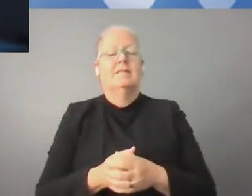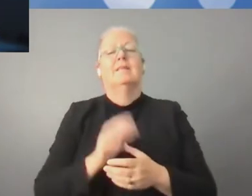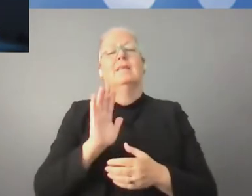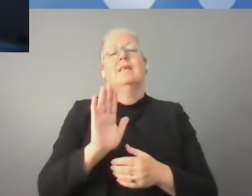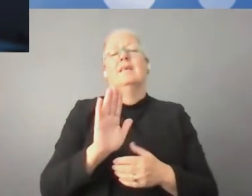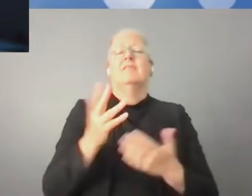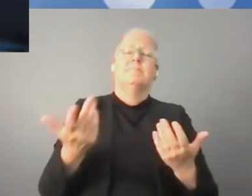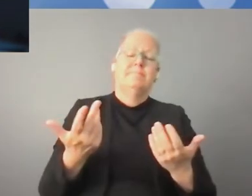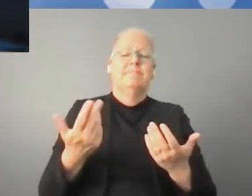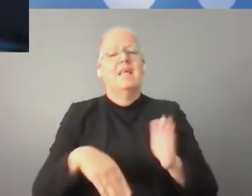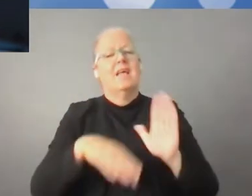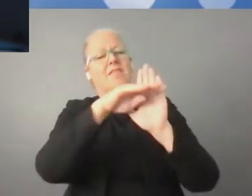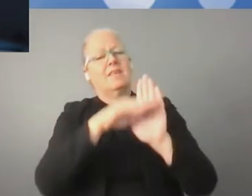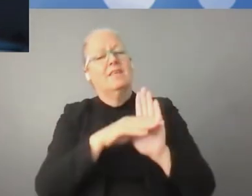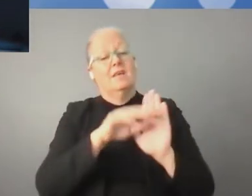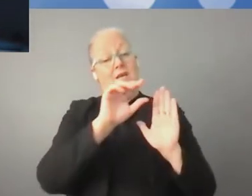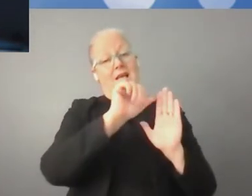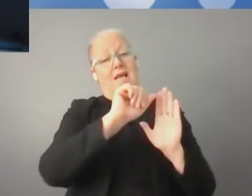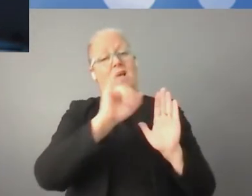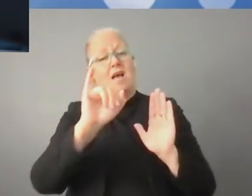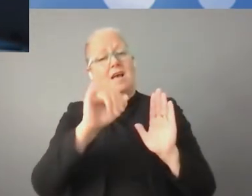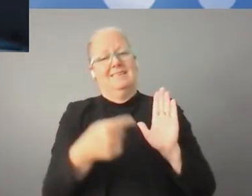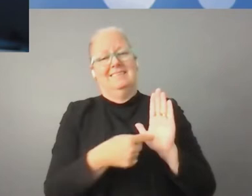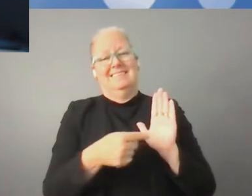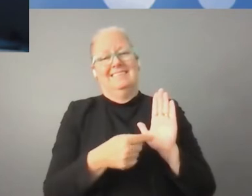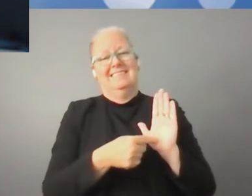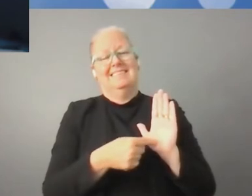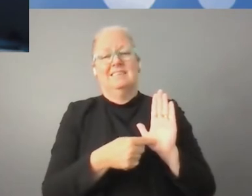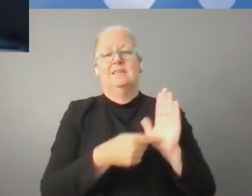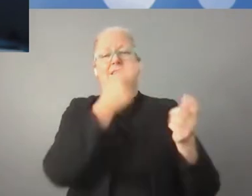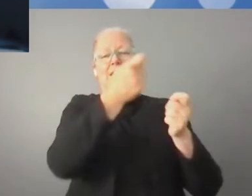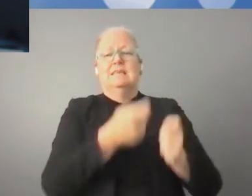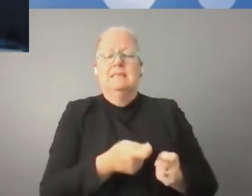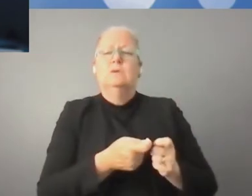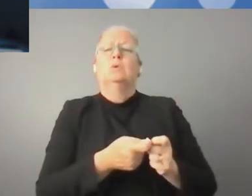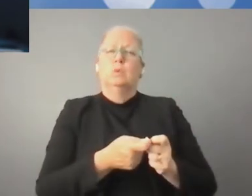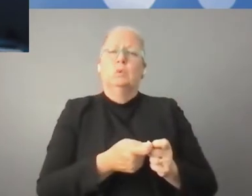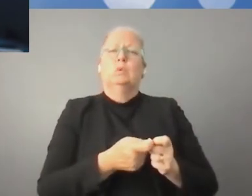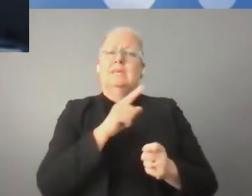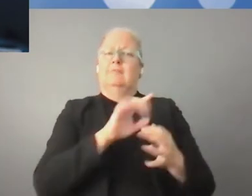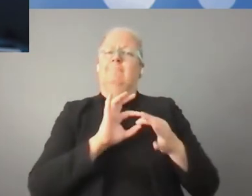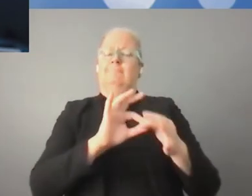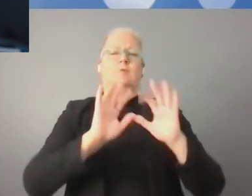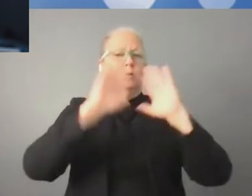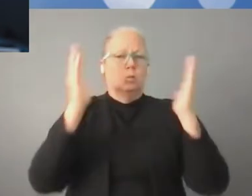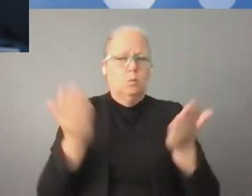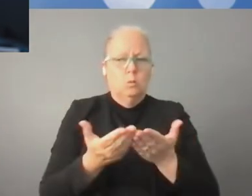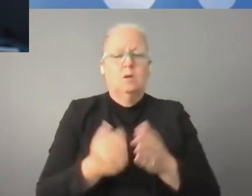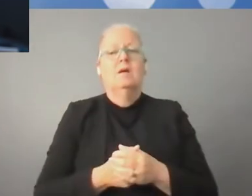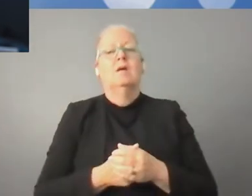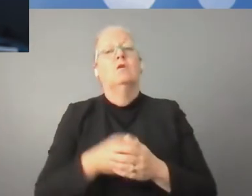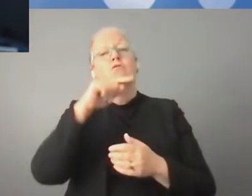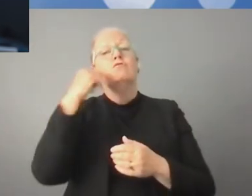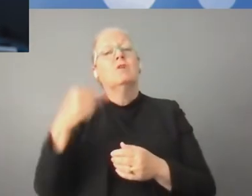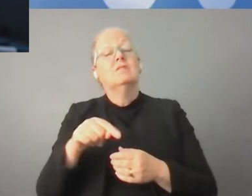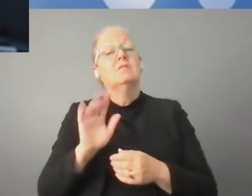rozwiązań opartych na sztucznej inteligencji w gospodarce. Oczywiście ważne są tutaj kwestie etyczne, które trzeba rozwiązać. Dla